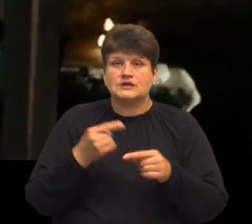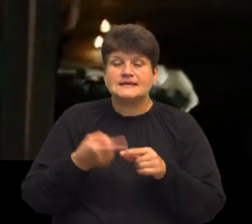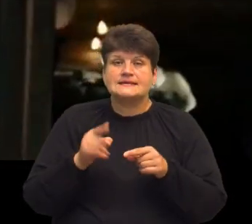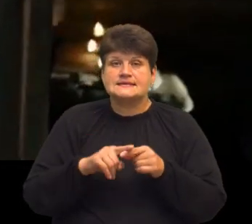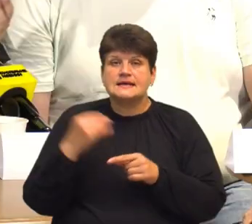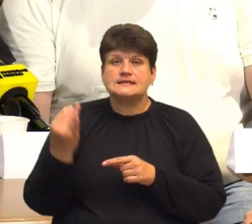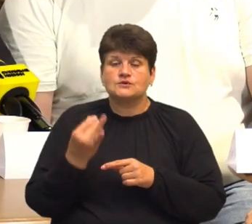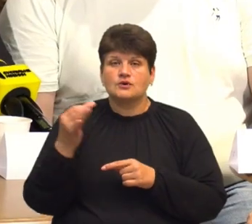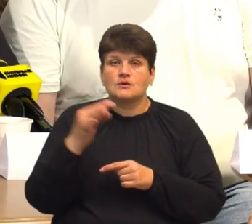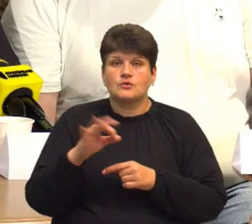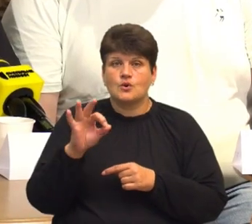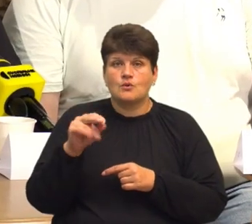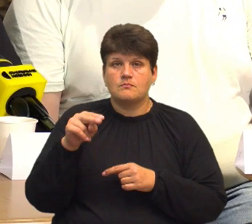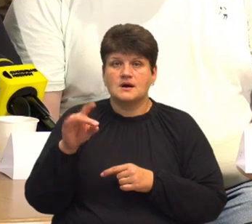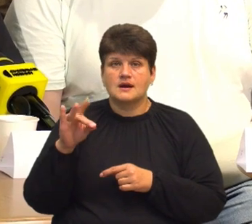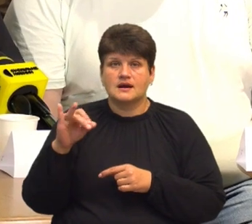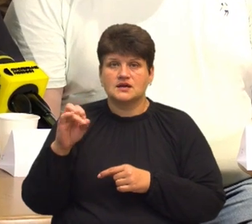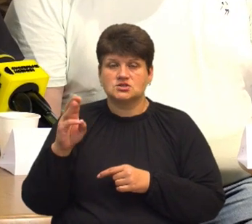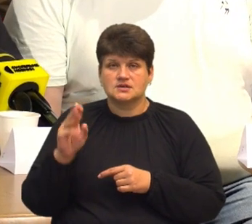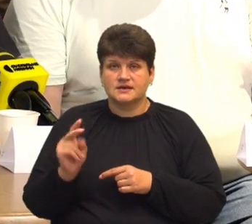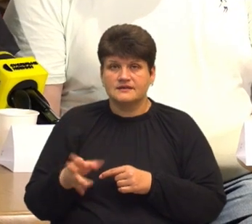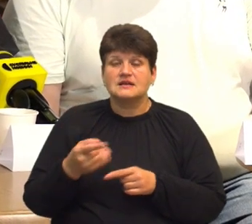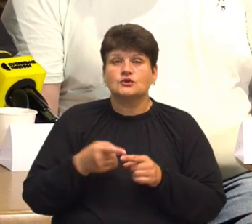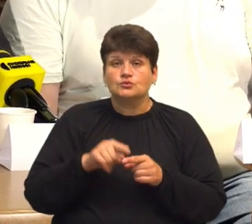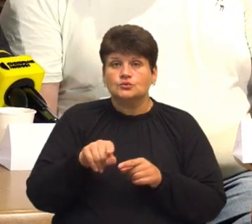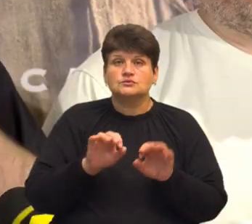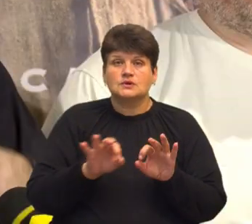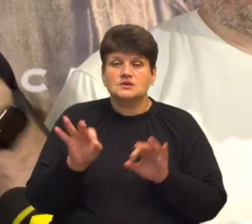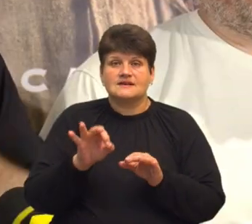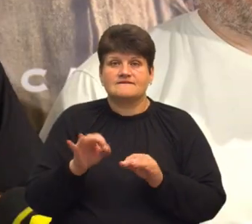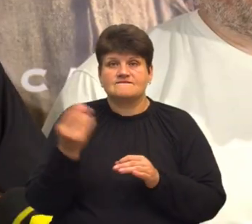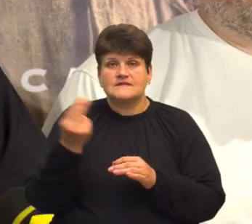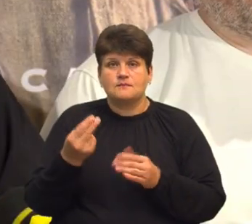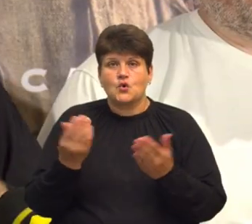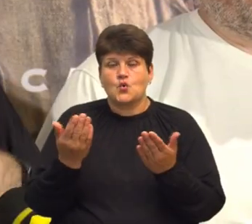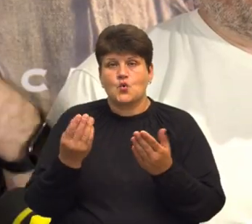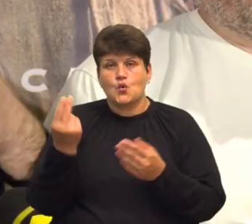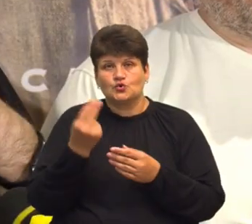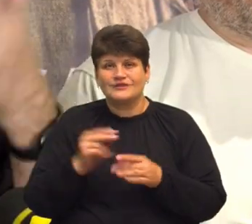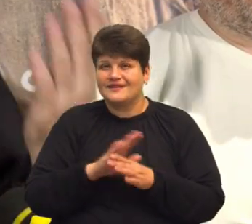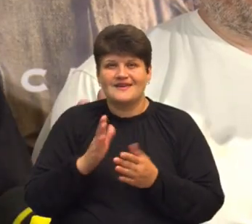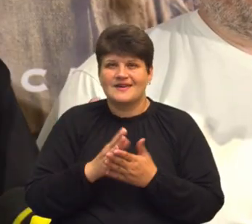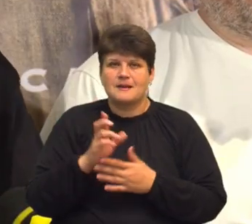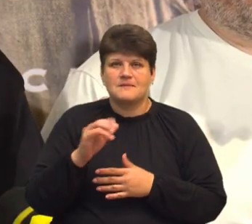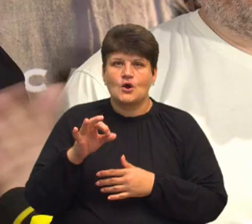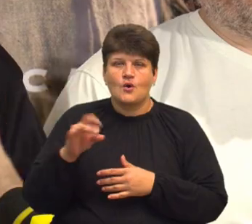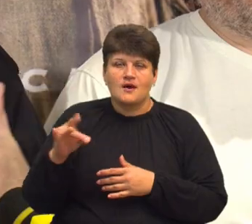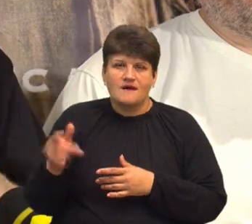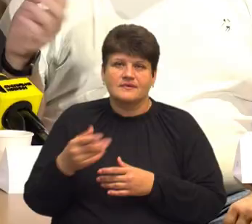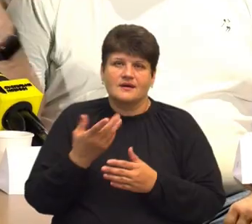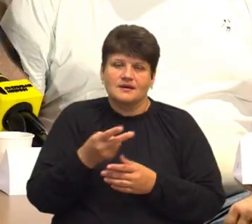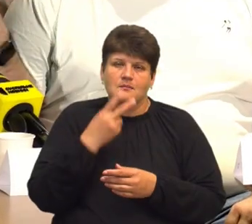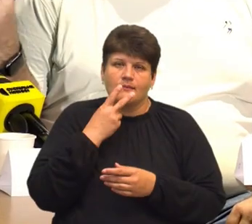Олексу Довбуша. Режисер фільму Олесь Санін каже, фільм художній і не є біографічним, а радше його бачення карпатської